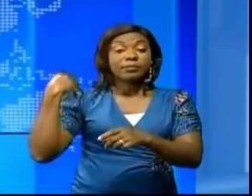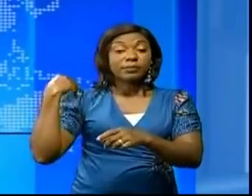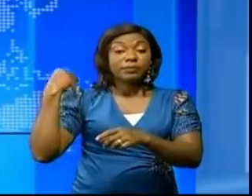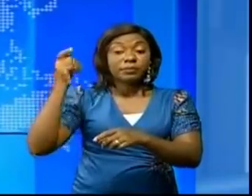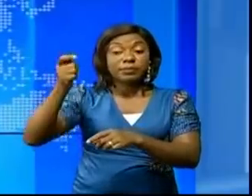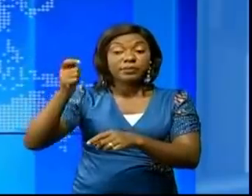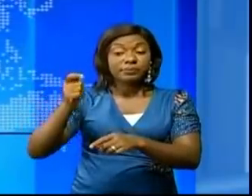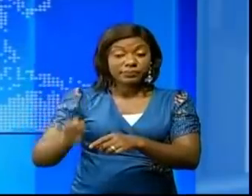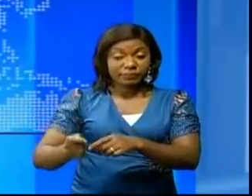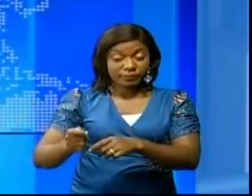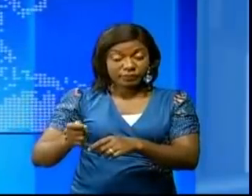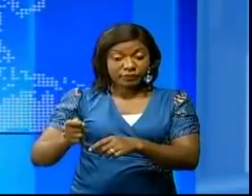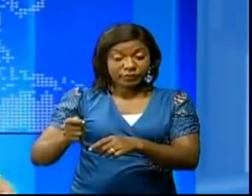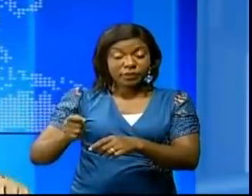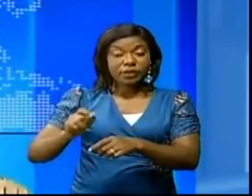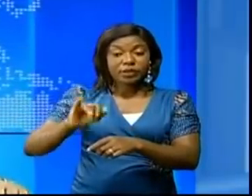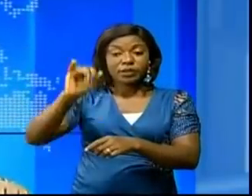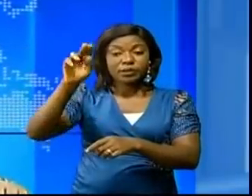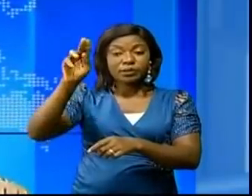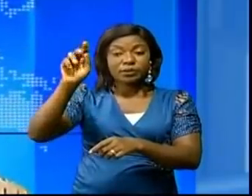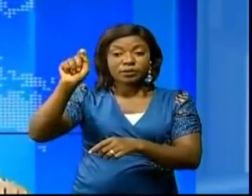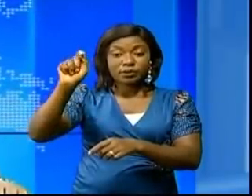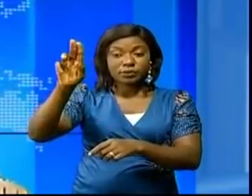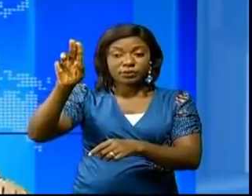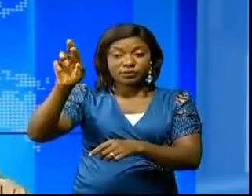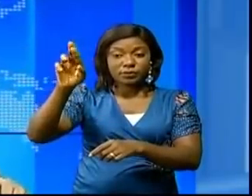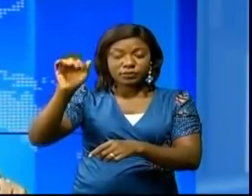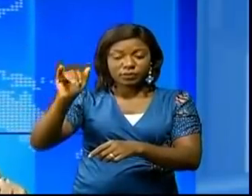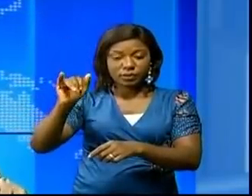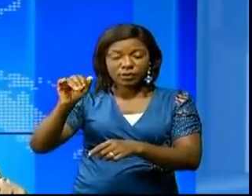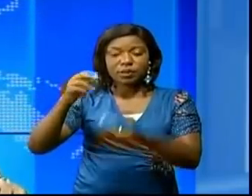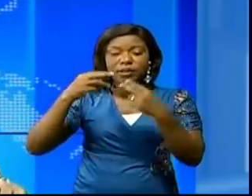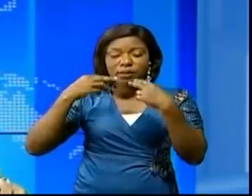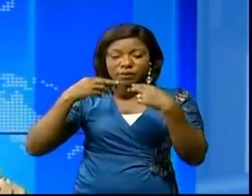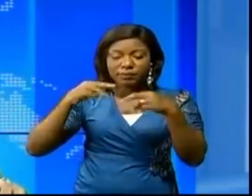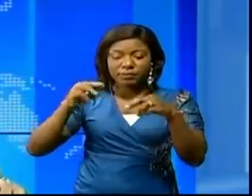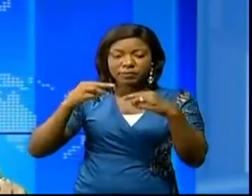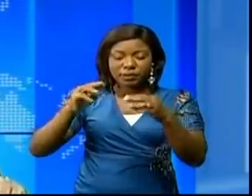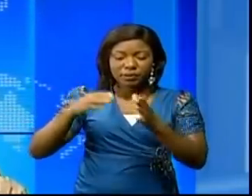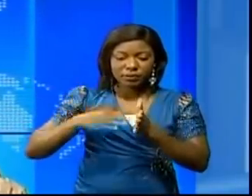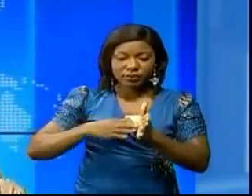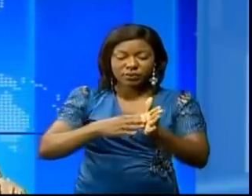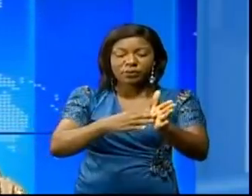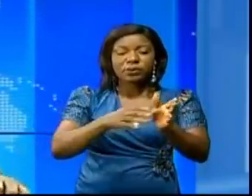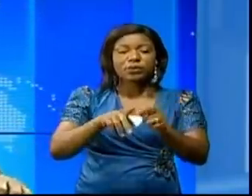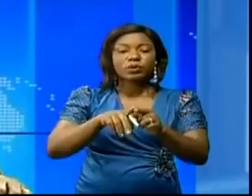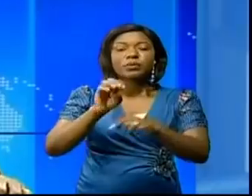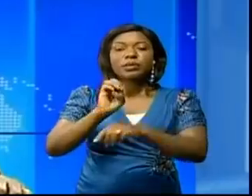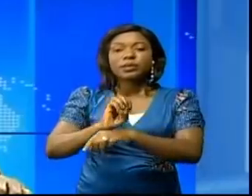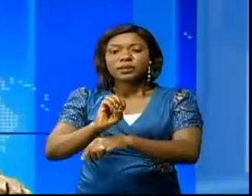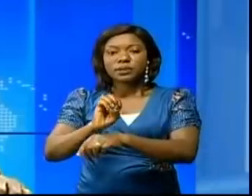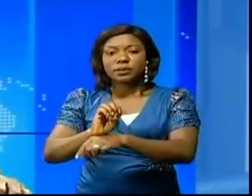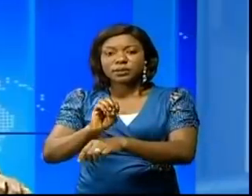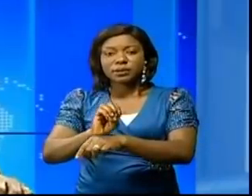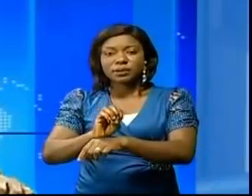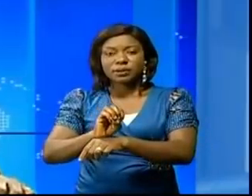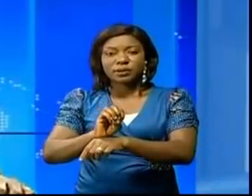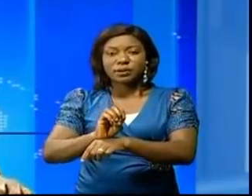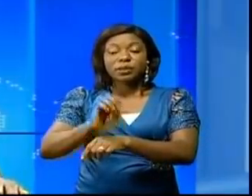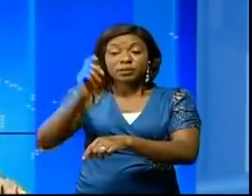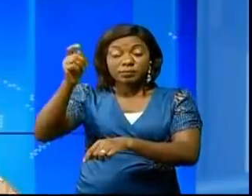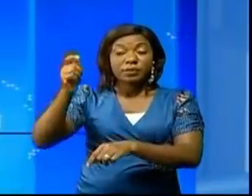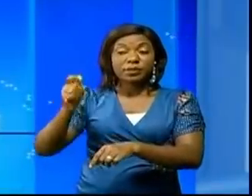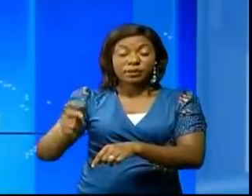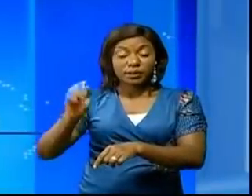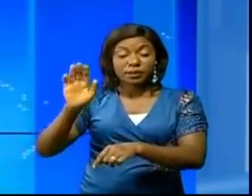Johnny Luboya Kachama, avec un message d'accompagner en tant qu'Église missionnaire la déministration militaire